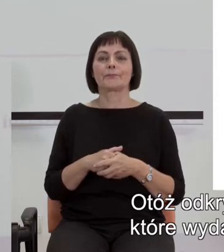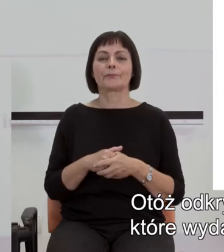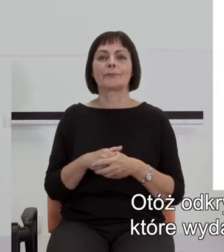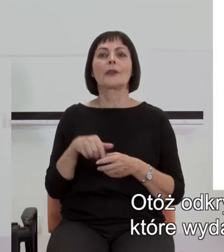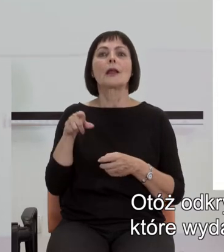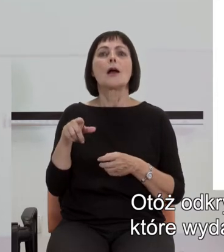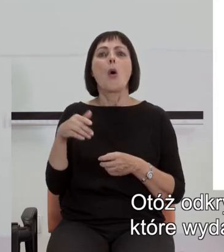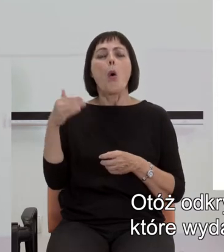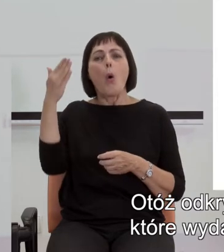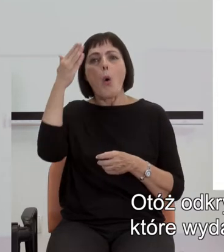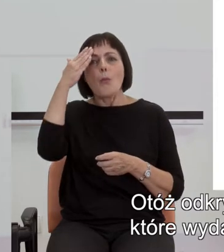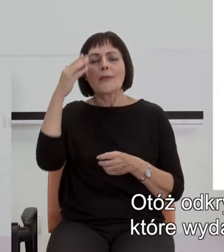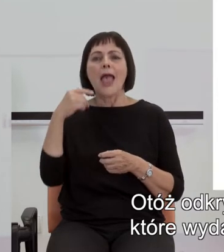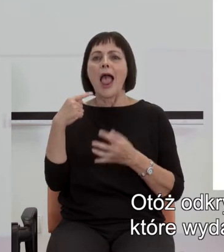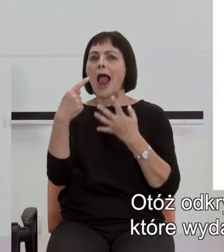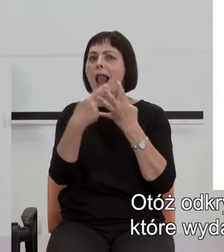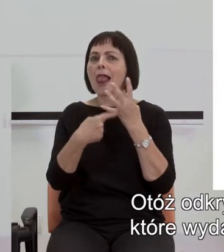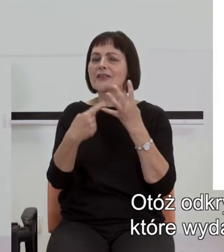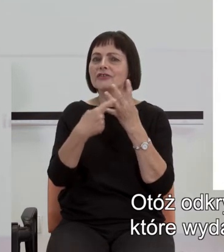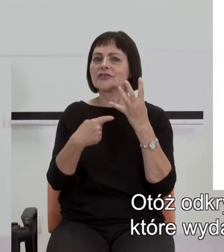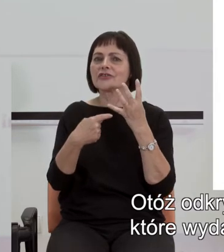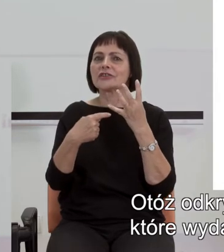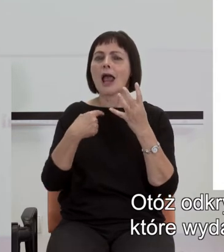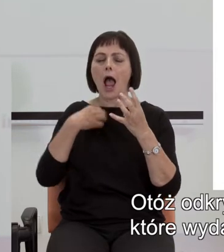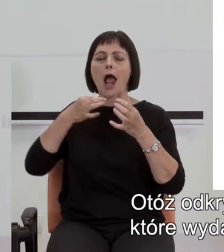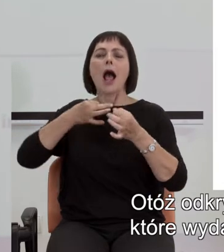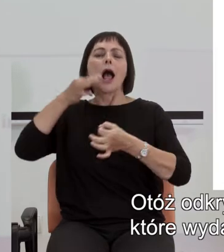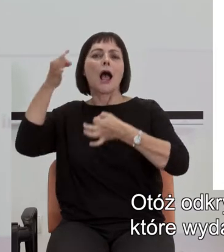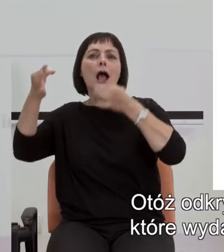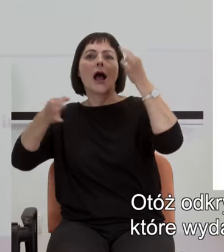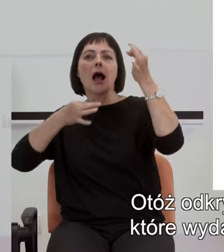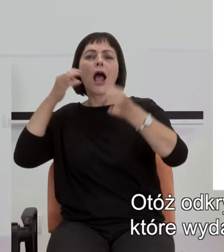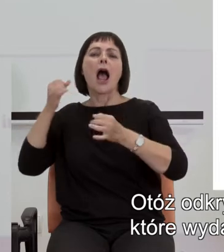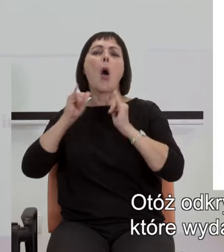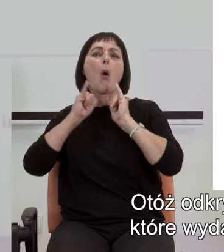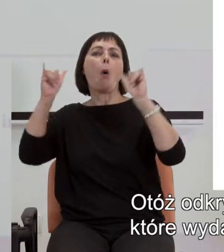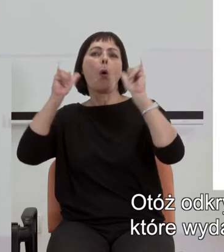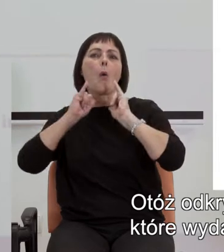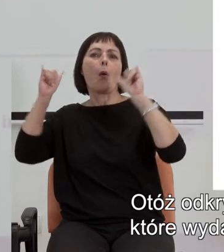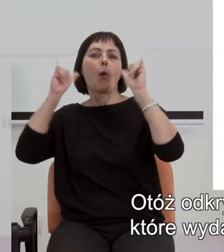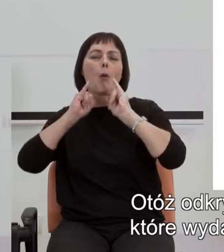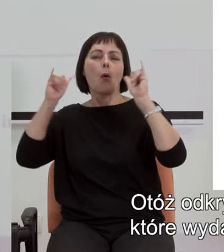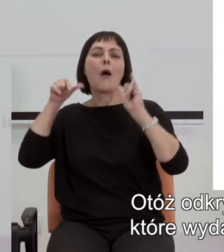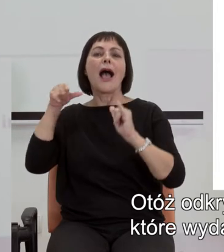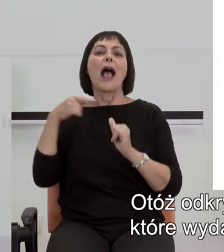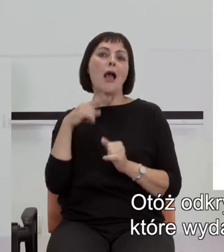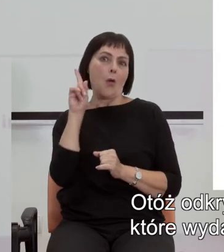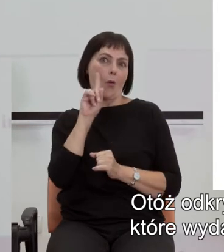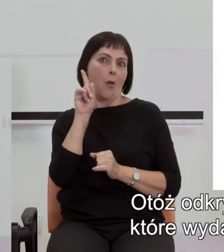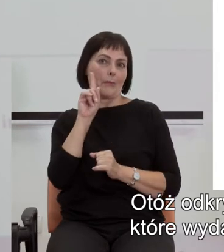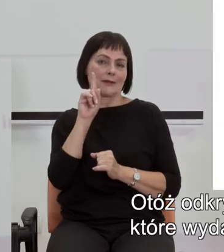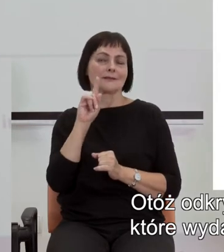potrafią liczyć ilość wokalizacji, które wydawane są przez samce.